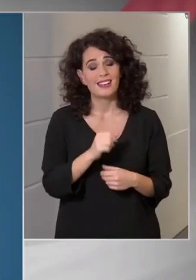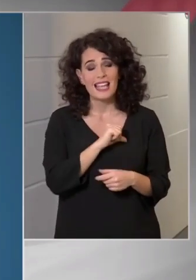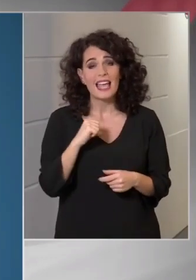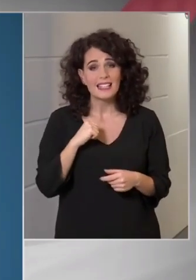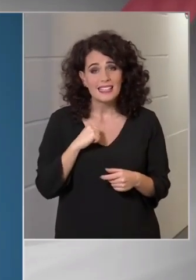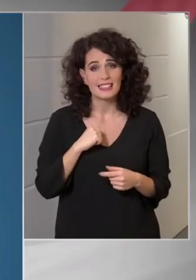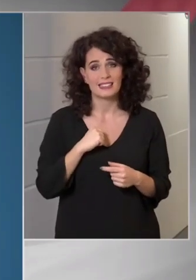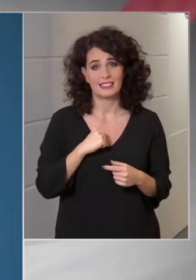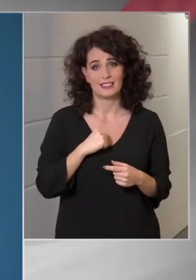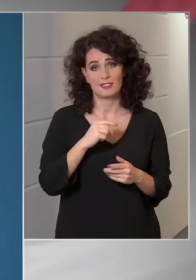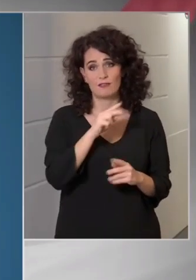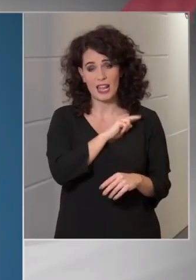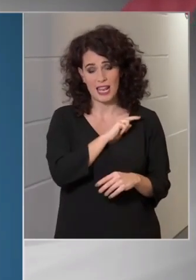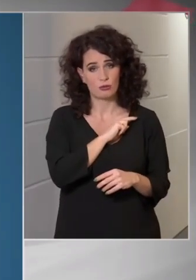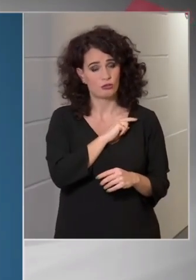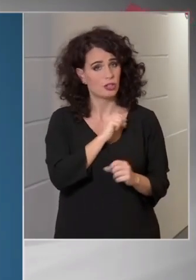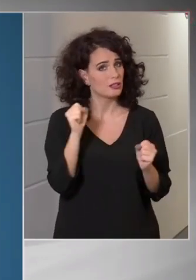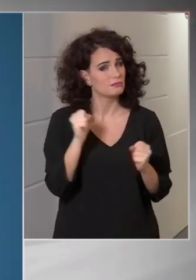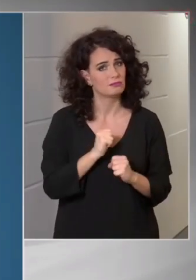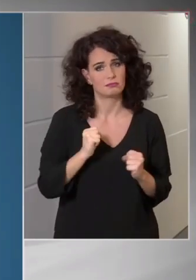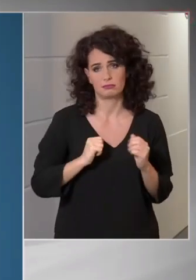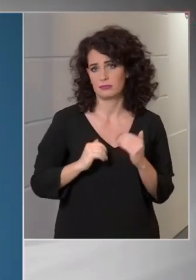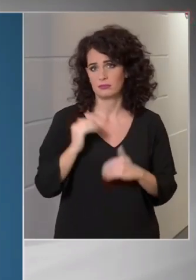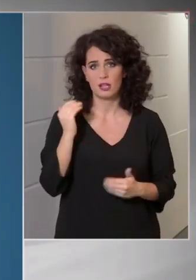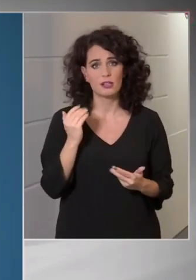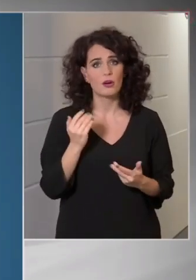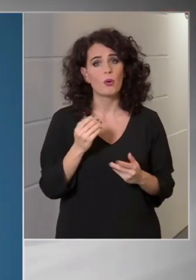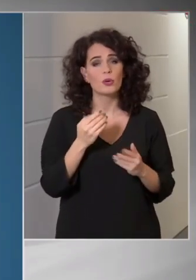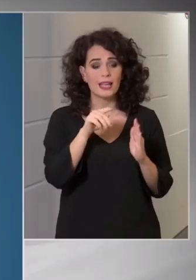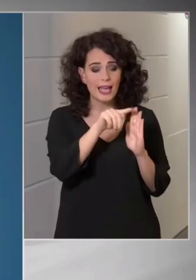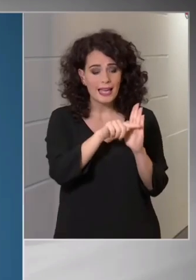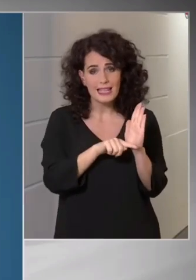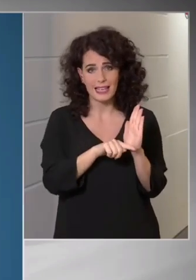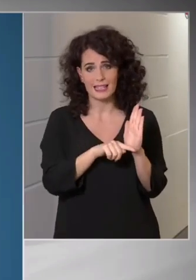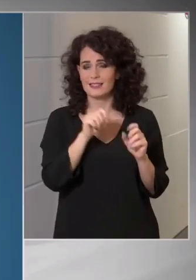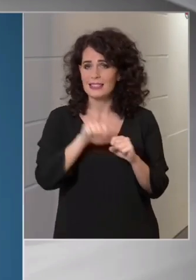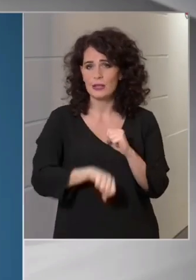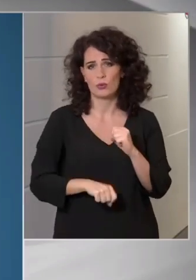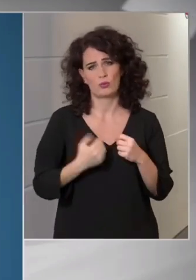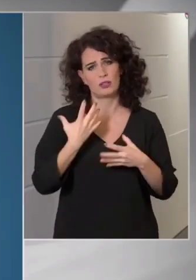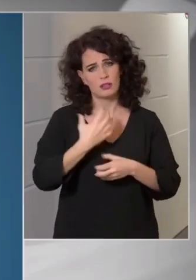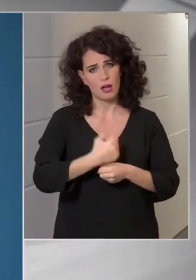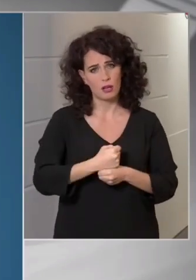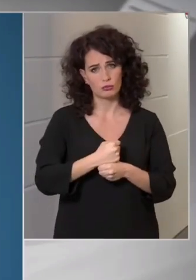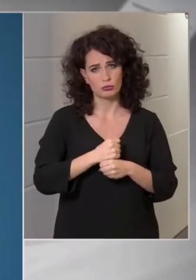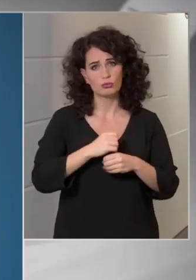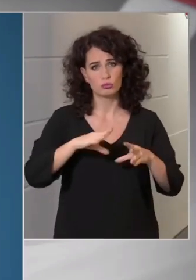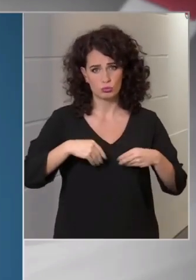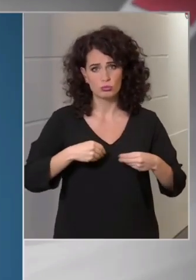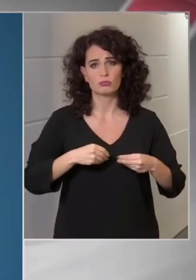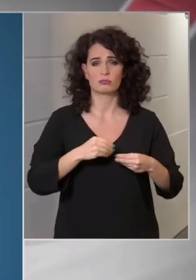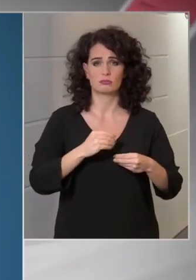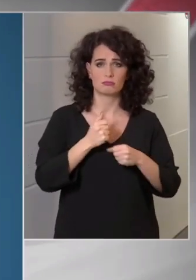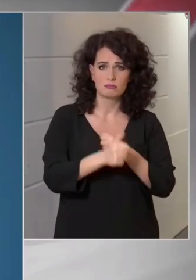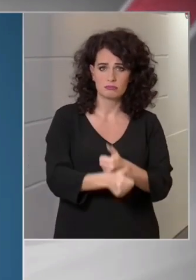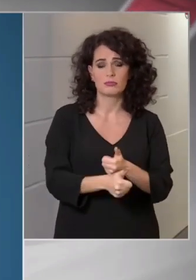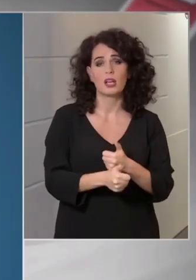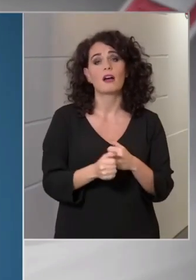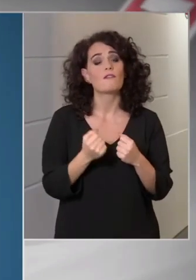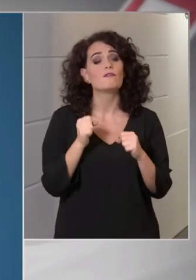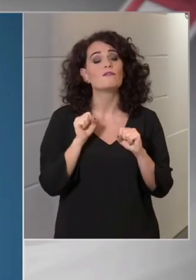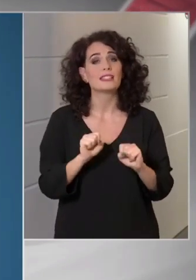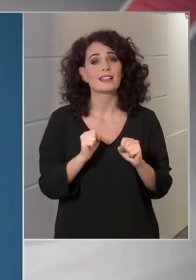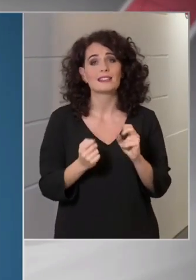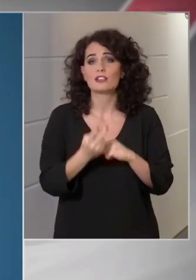felelősségünk, hogy ezeket szigorúan tartsuk be. Jelen pillanatban a védekezésnek a legfőbb